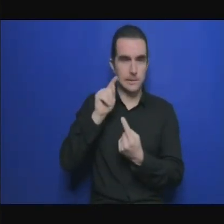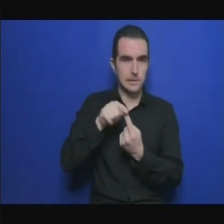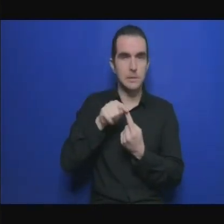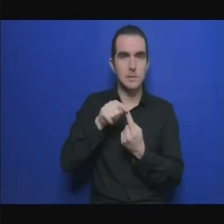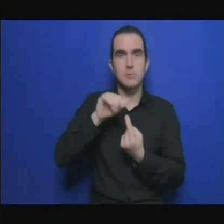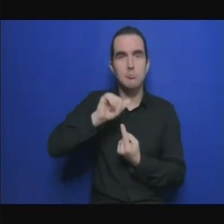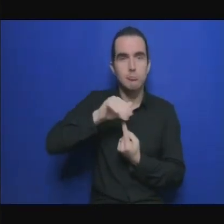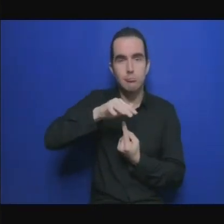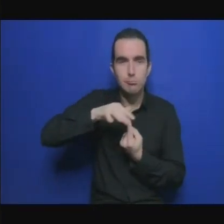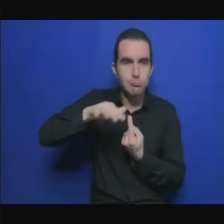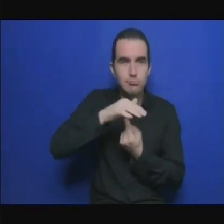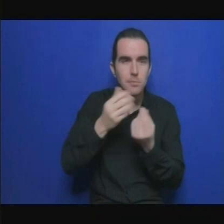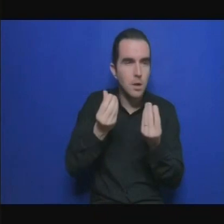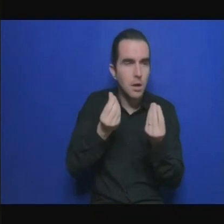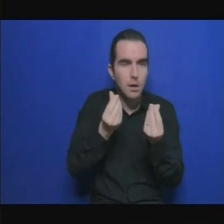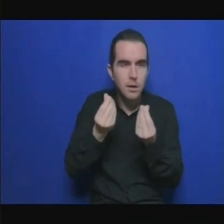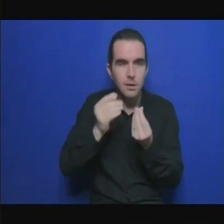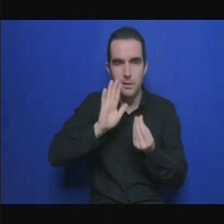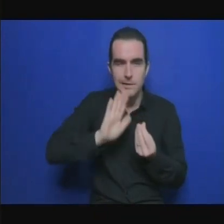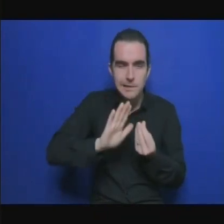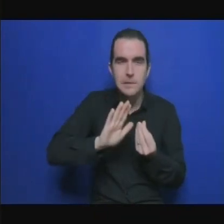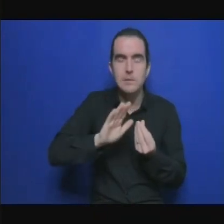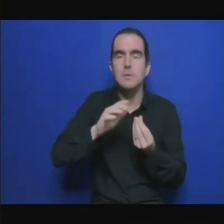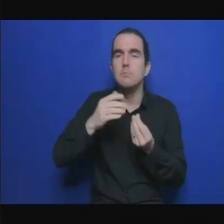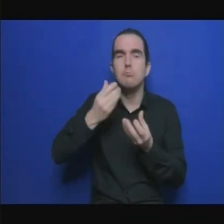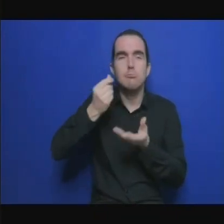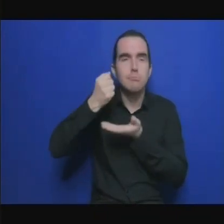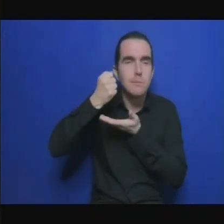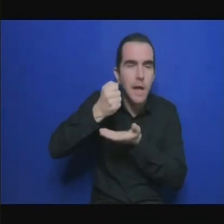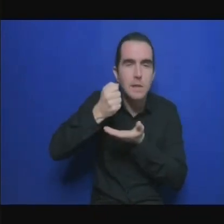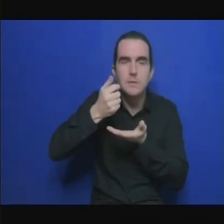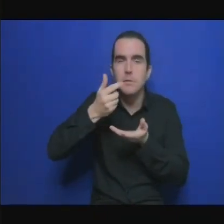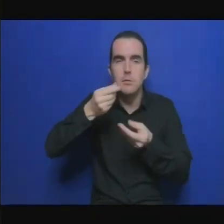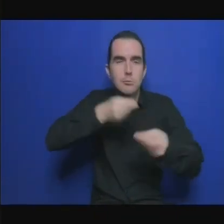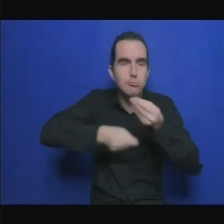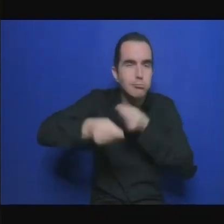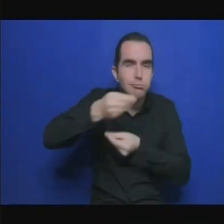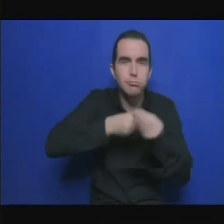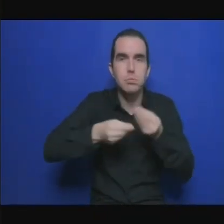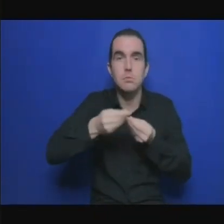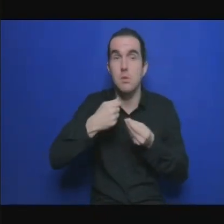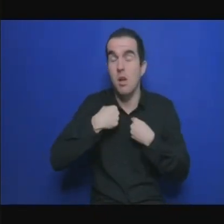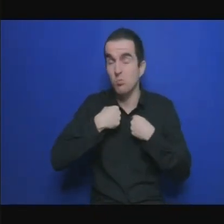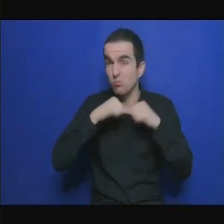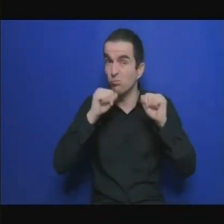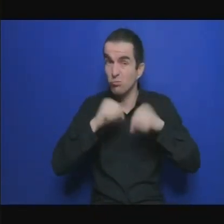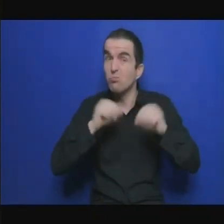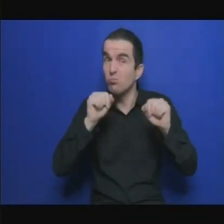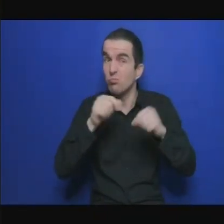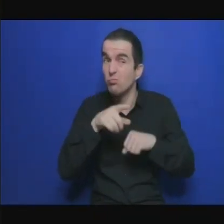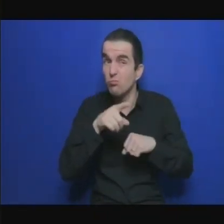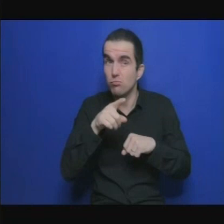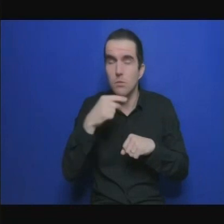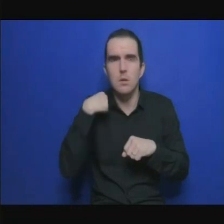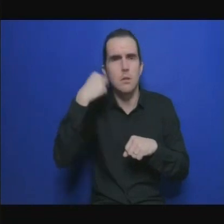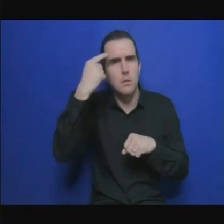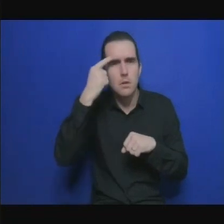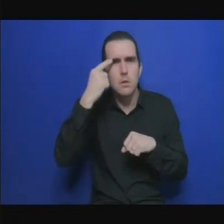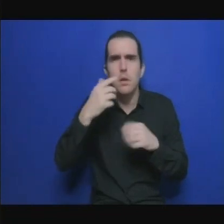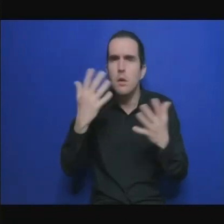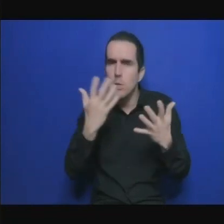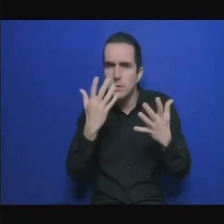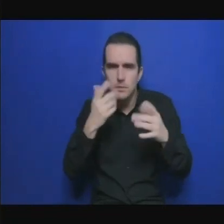les infrastructures à long terme devraient être financées au niveau local par des devises locales par des moyens locaux